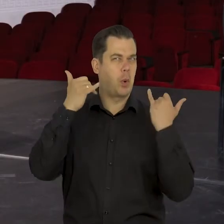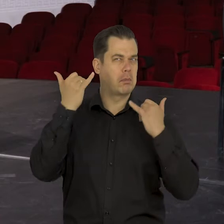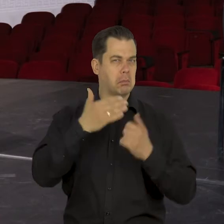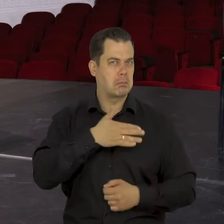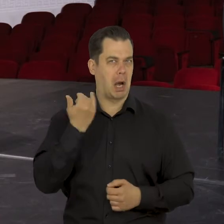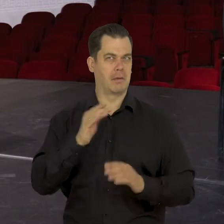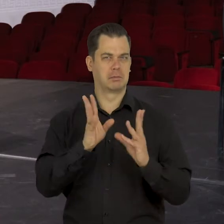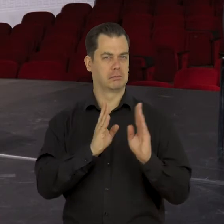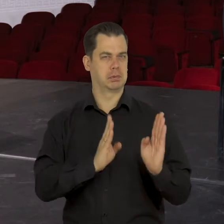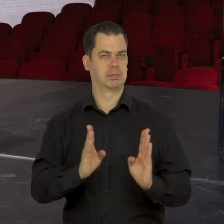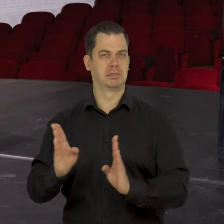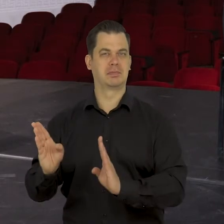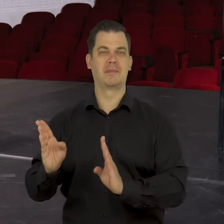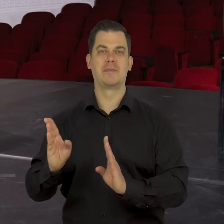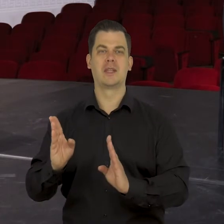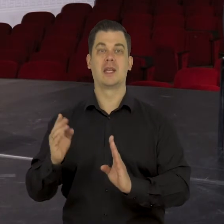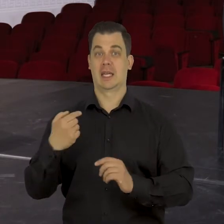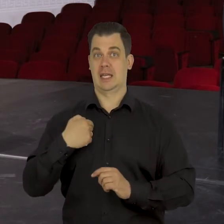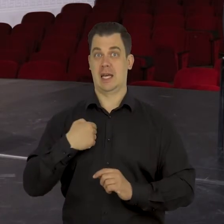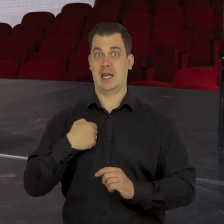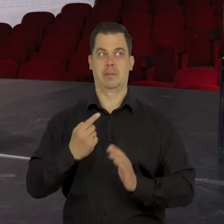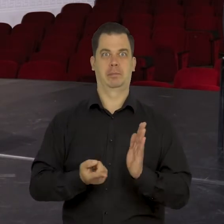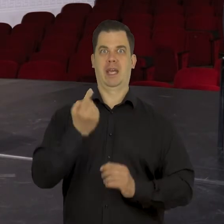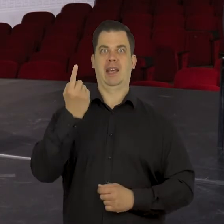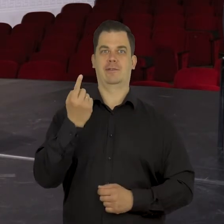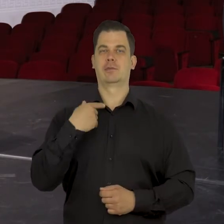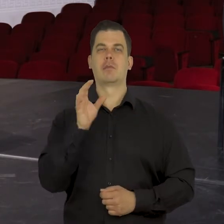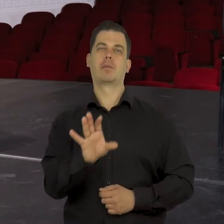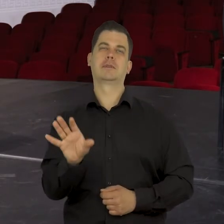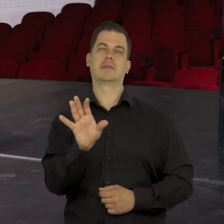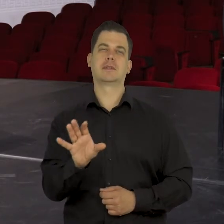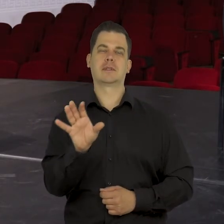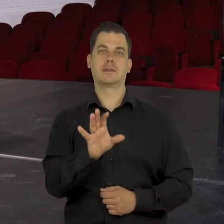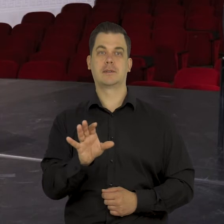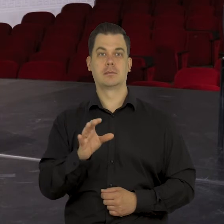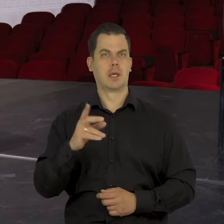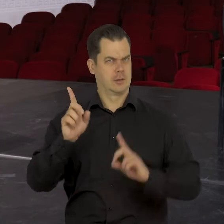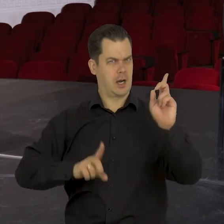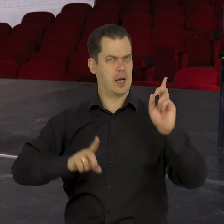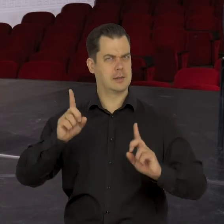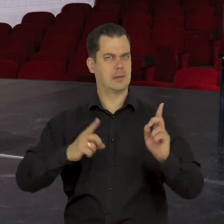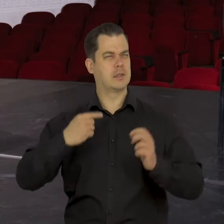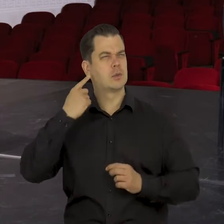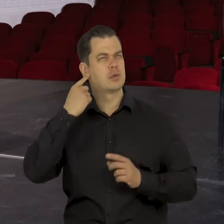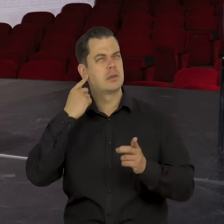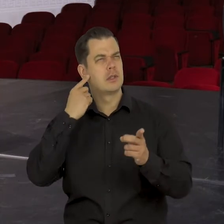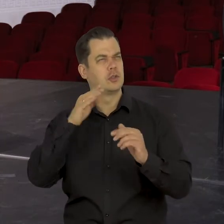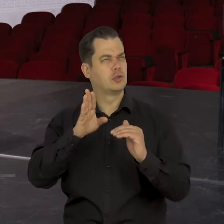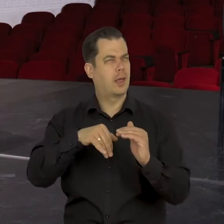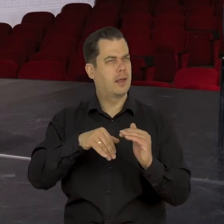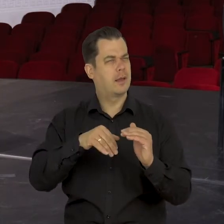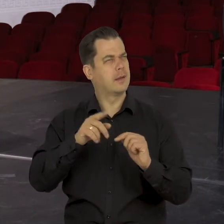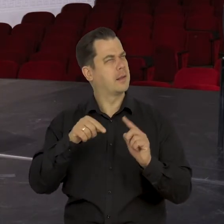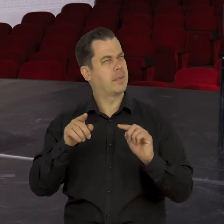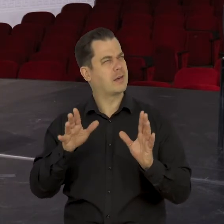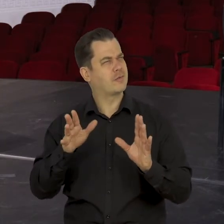żadnych błędów, że coś... Bo to też jest tak, że ja jestem tym pierwszym widzem i słyszę tak czasami te niedociągnięcia,